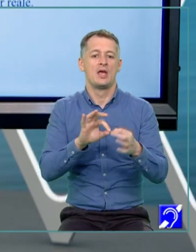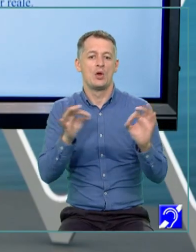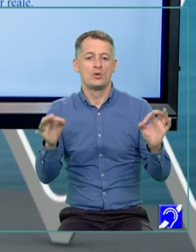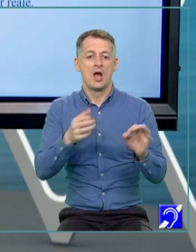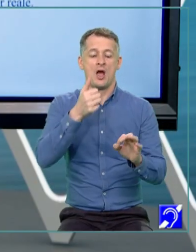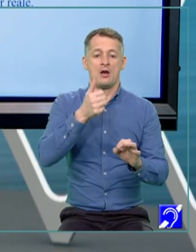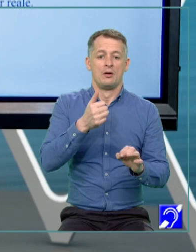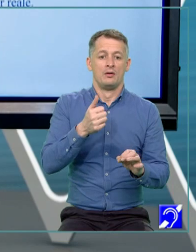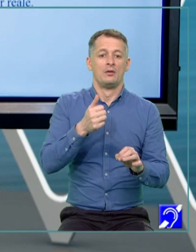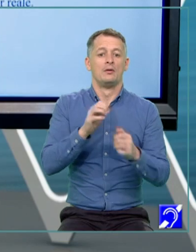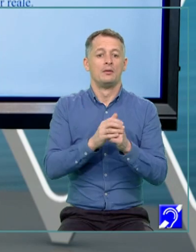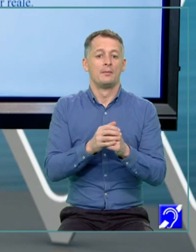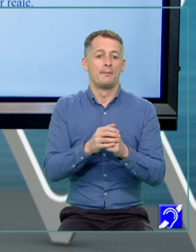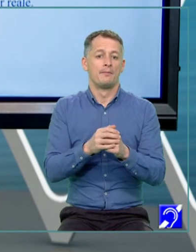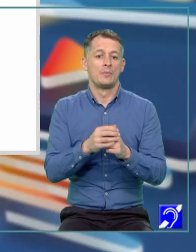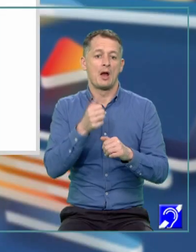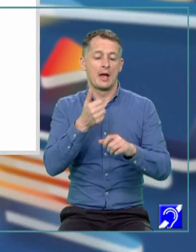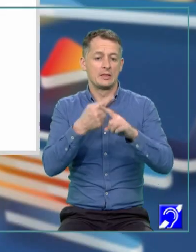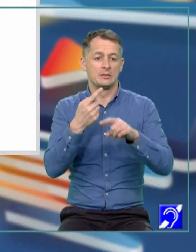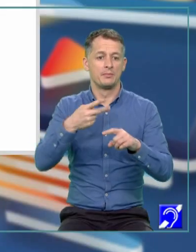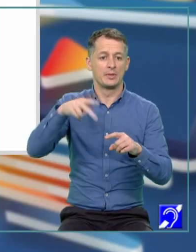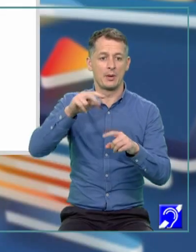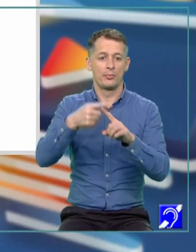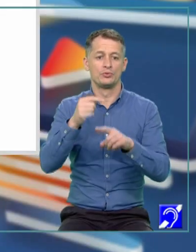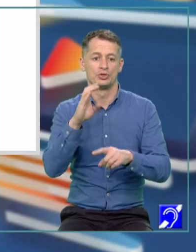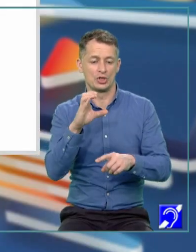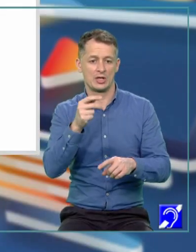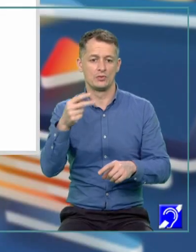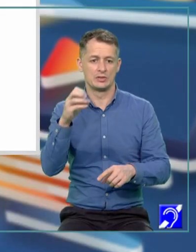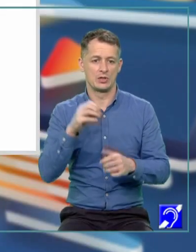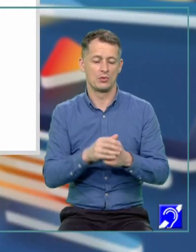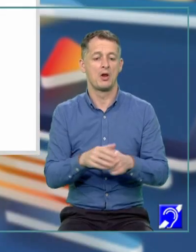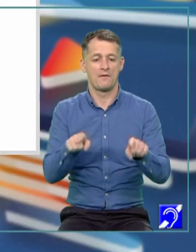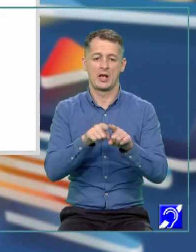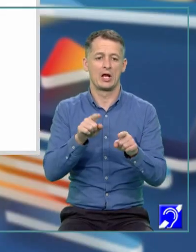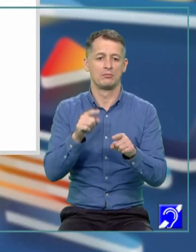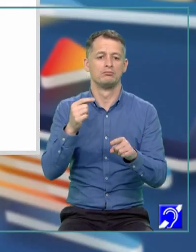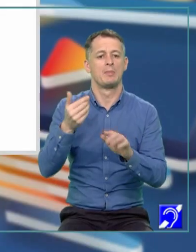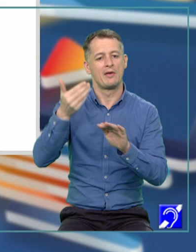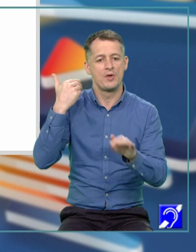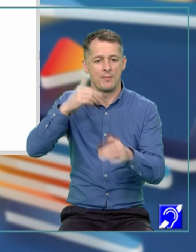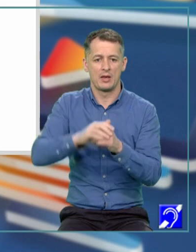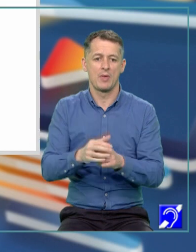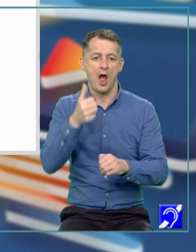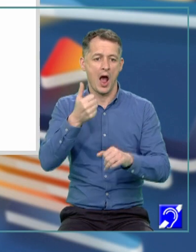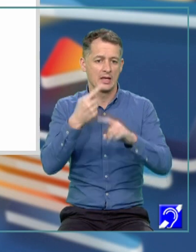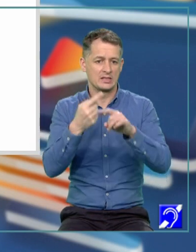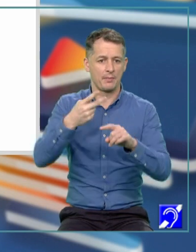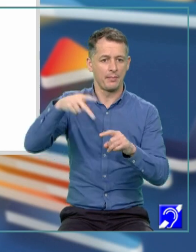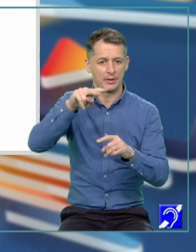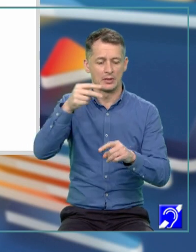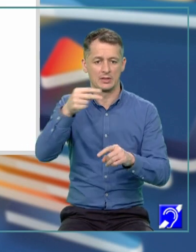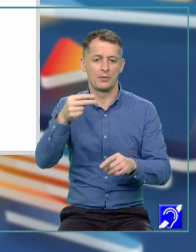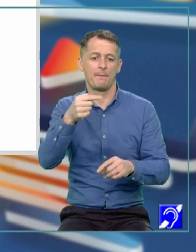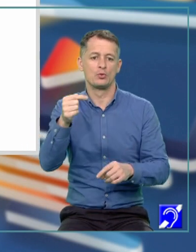vom proceda la fel ca în exemplele de mai sus. Obținem AX pătrat este egal cu minus C. Da? Prin...